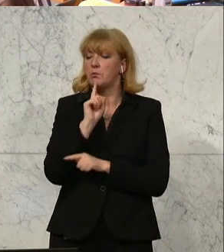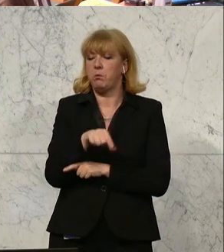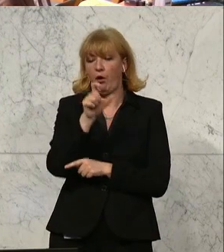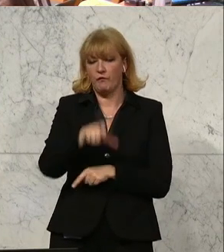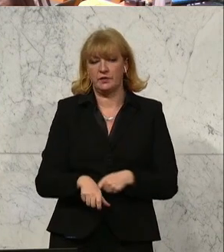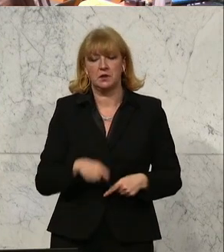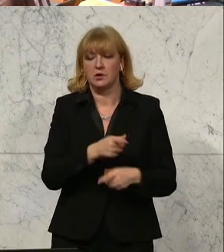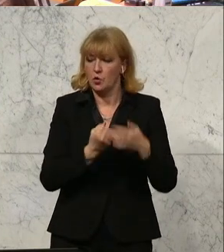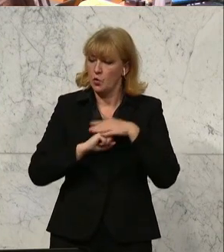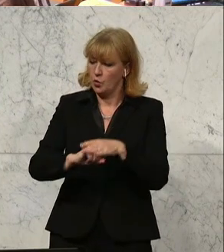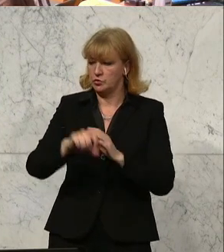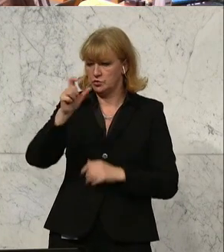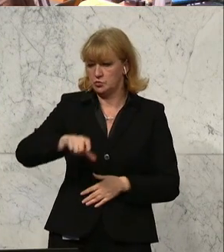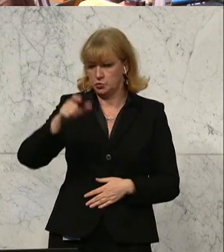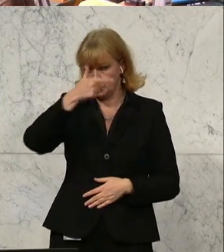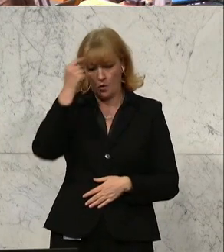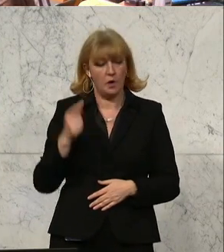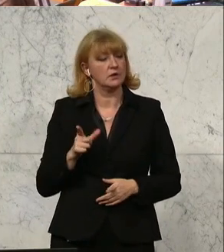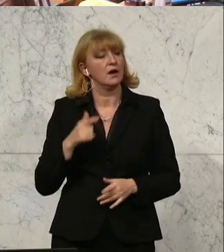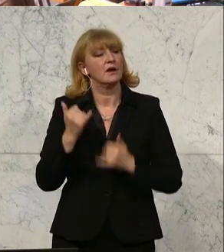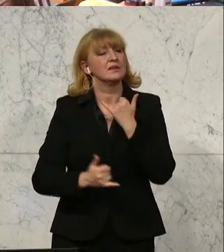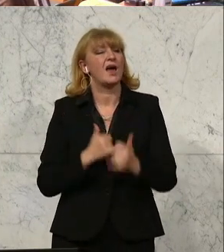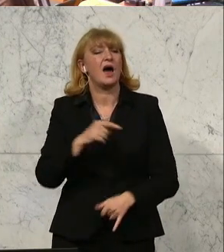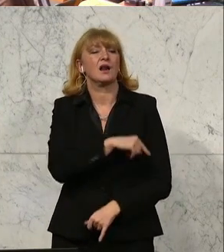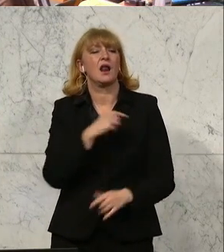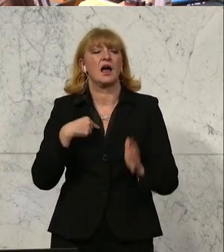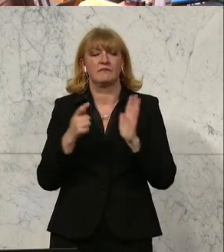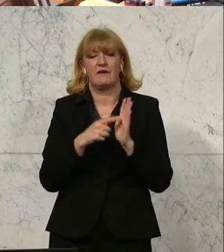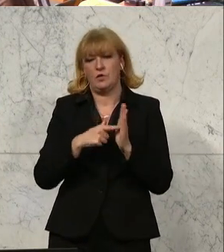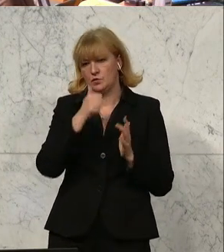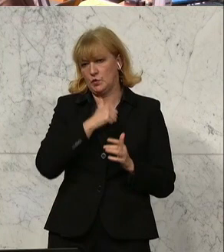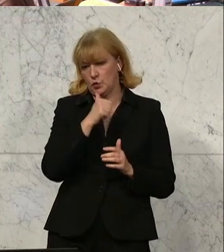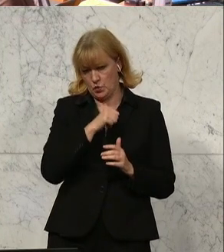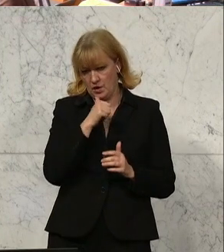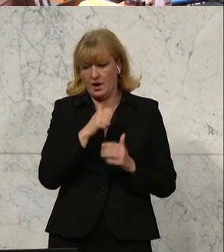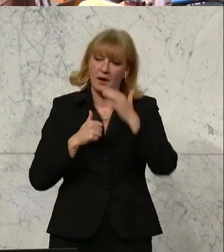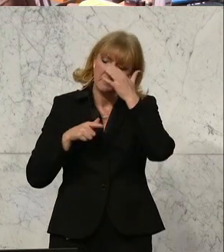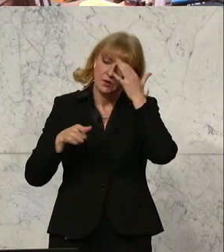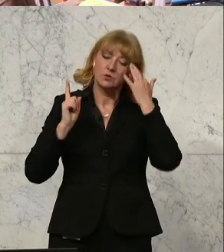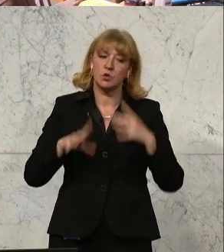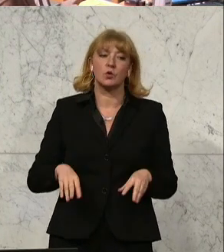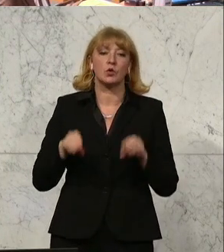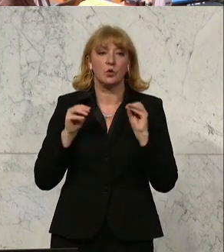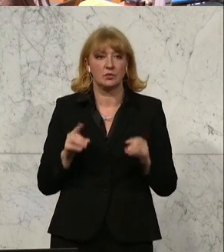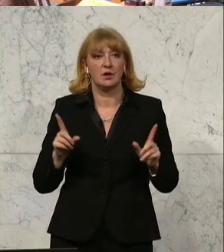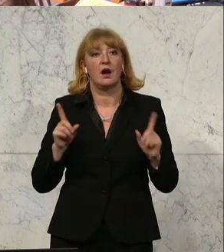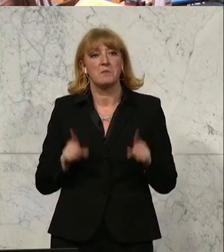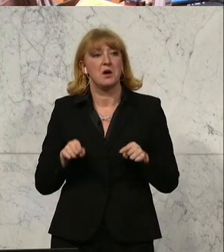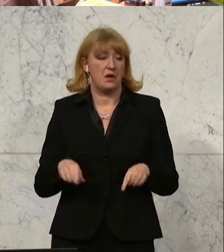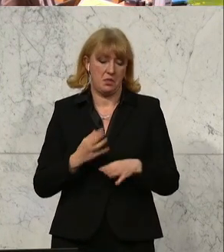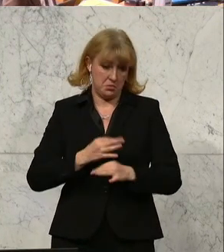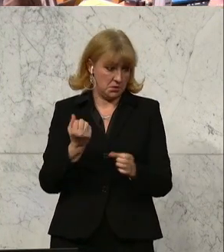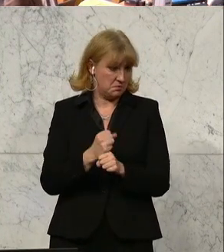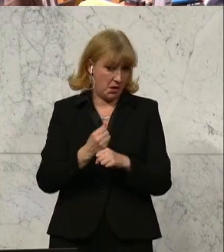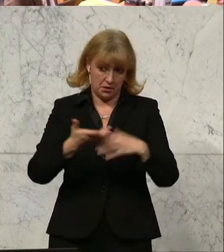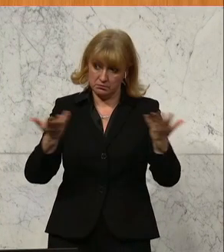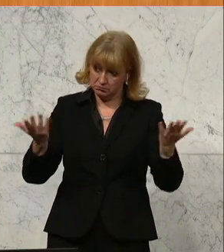der unterstützt die Bürgerinnen und Bürger, eine jahrelange Forderung der Grünen im Übrigen, das einzurichten, nur sie tun es nicht.